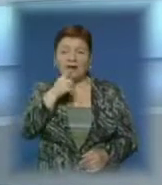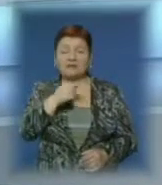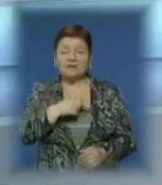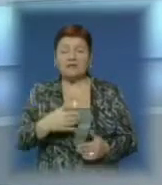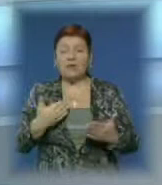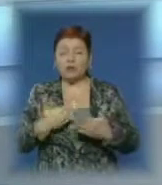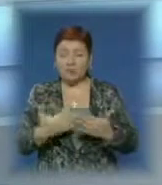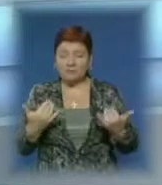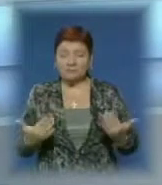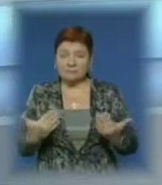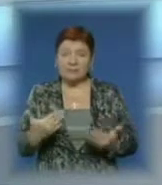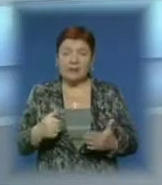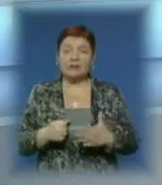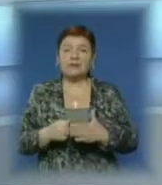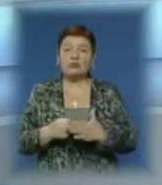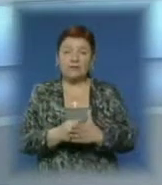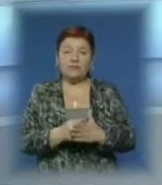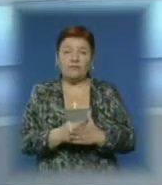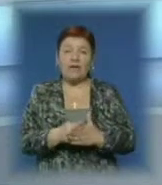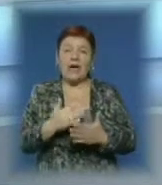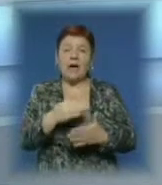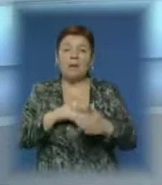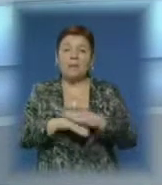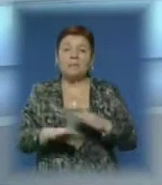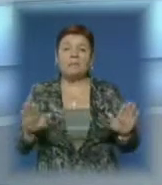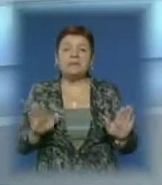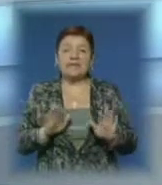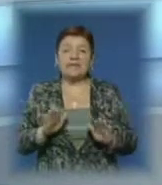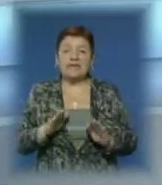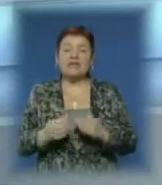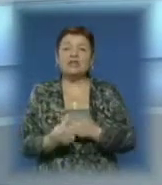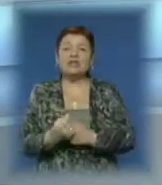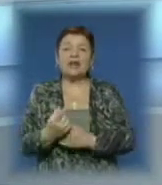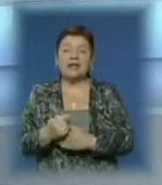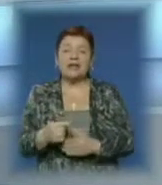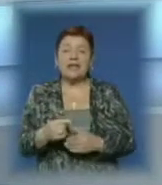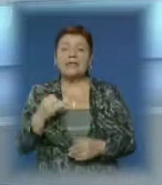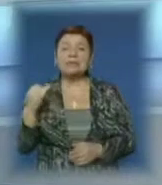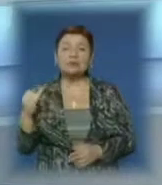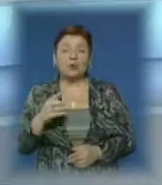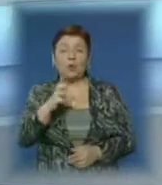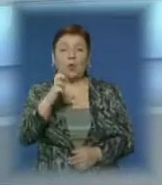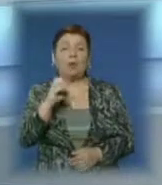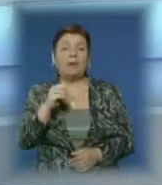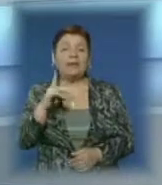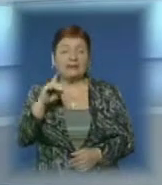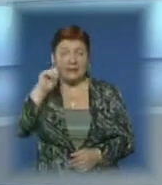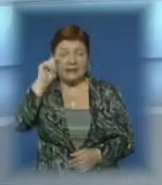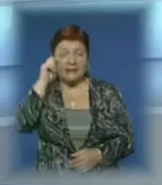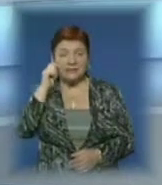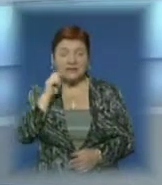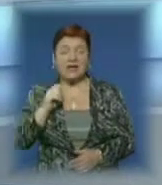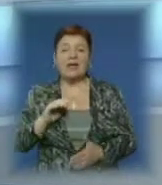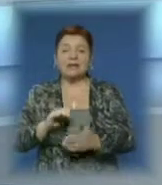сучасності, написана на основі археологічних, писемних та архівних джерел. З історією Бедевлі на Тячевщині знайомилася